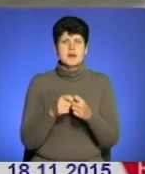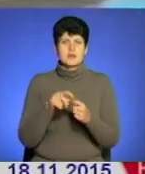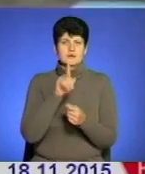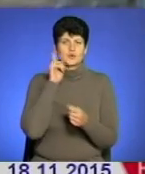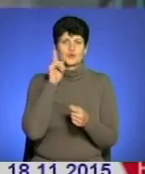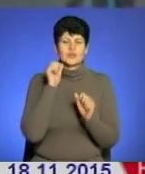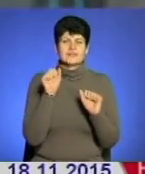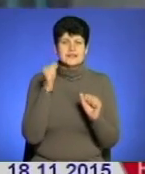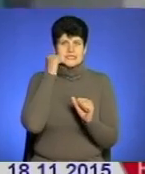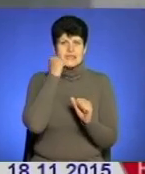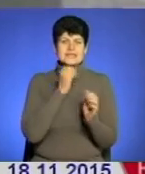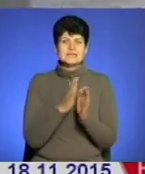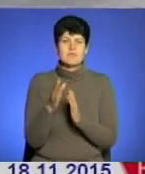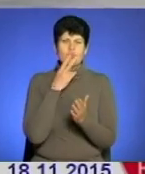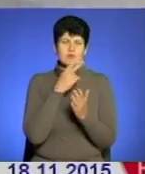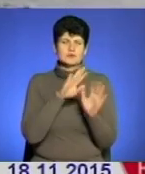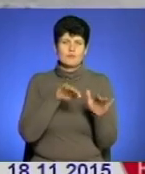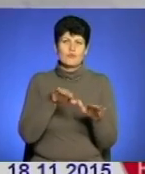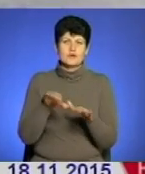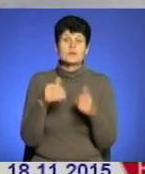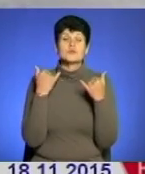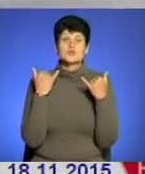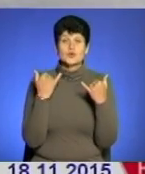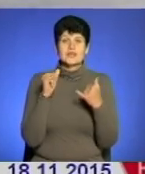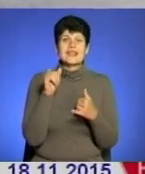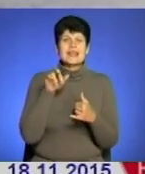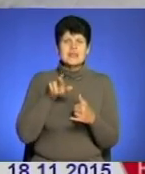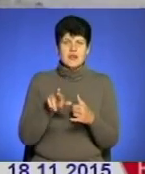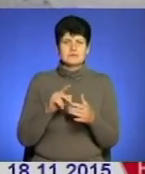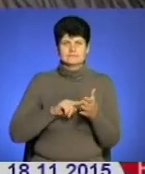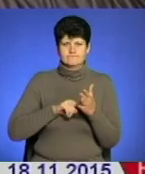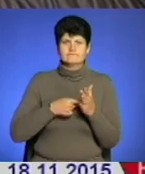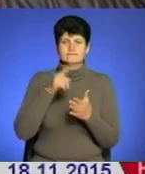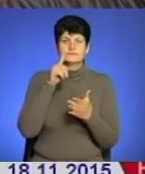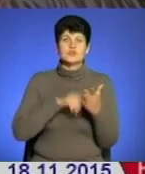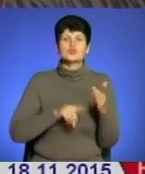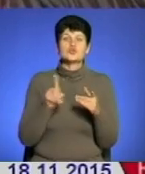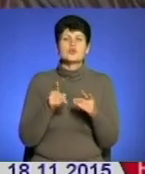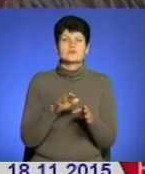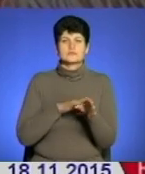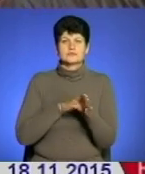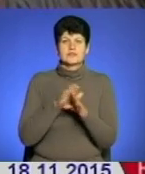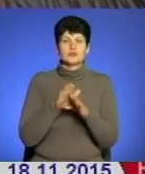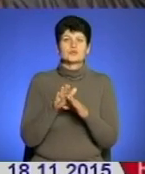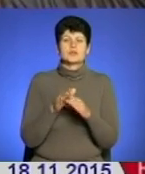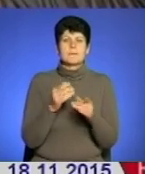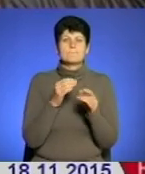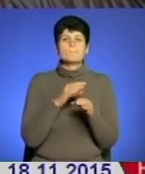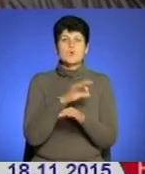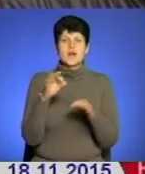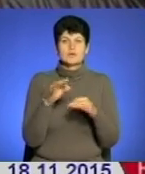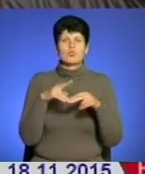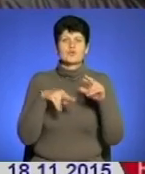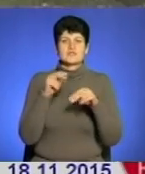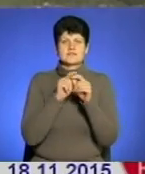стара система, побачимо згодом. Сьогодні ж Ілля твердо переконаний, що нарешті реалізує закинутий проект будівництва